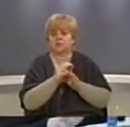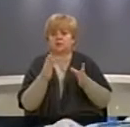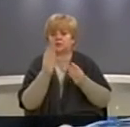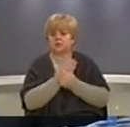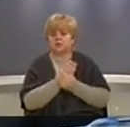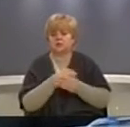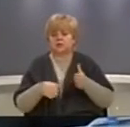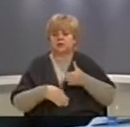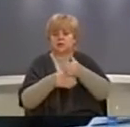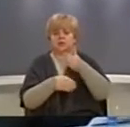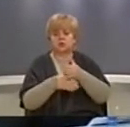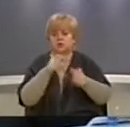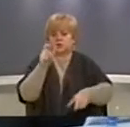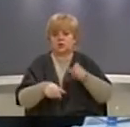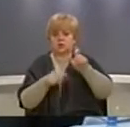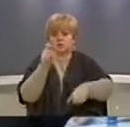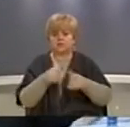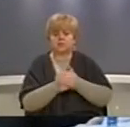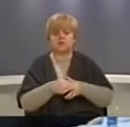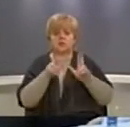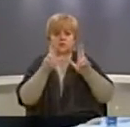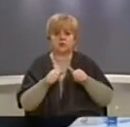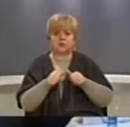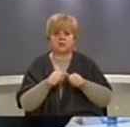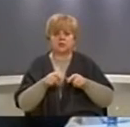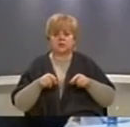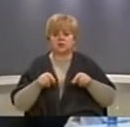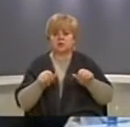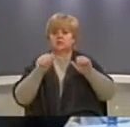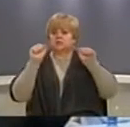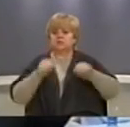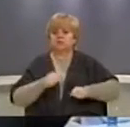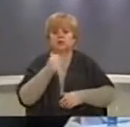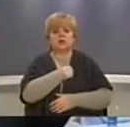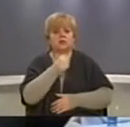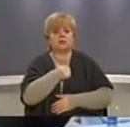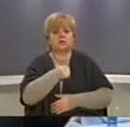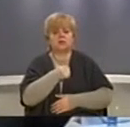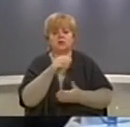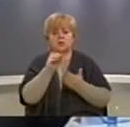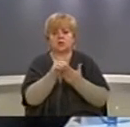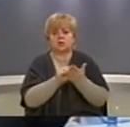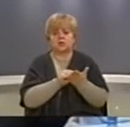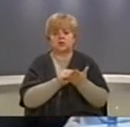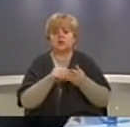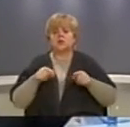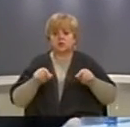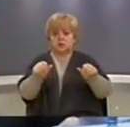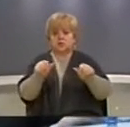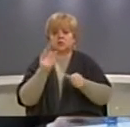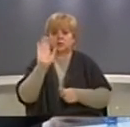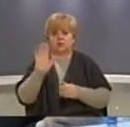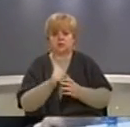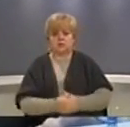do të ndimoj qëtetarët dhe do të mundësoj të shfridzojnë të drejten e garantuar për të regjistuar përonat e tyre të cilat